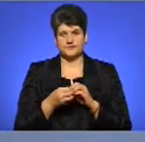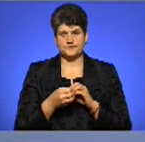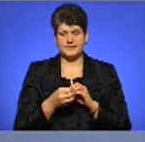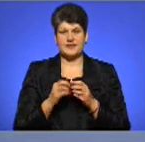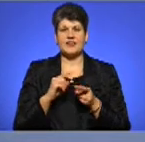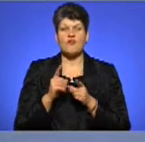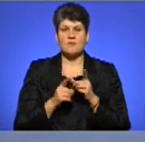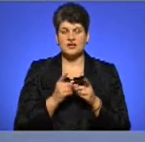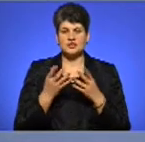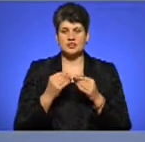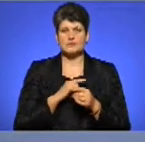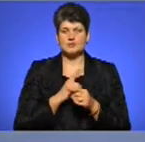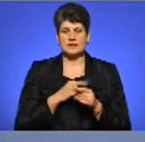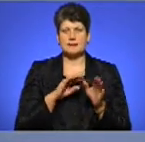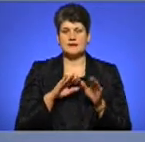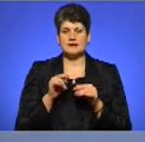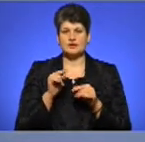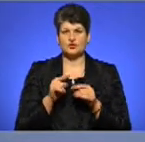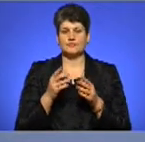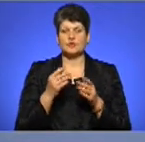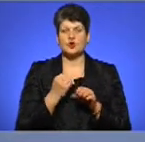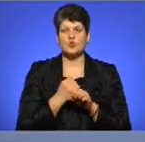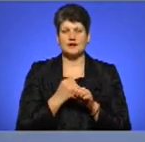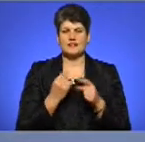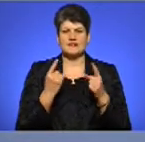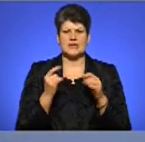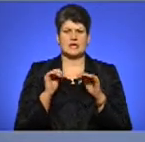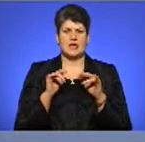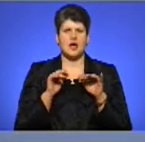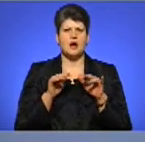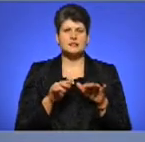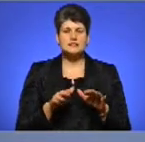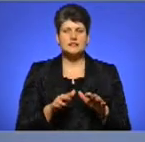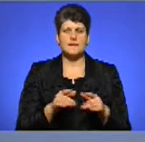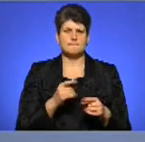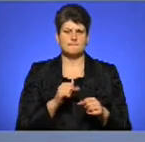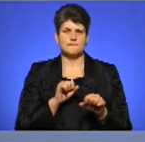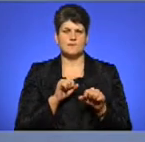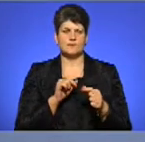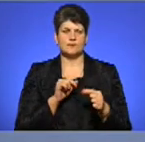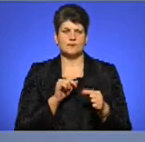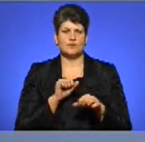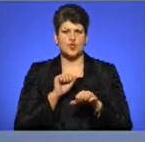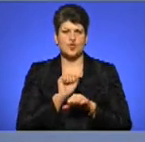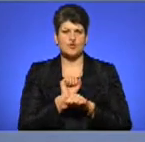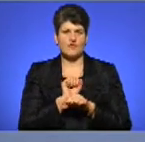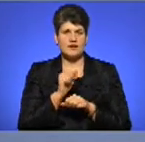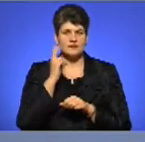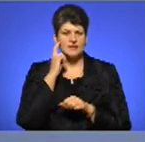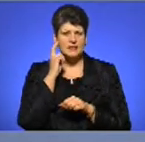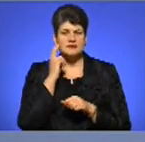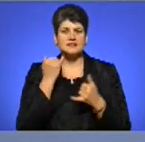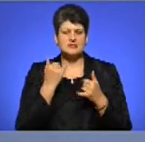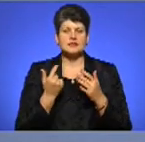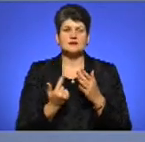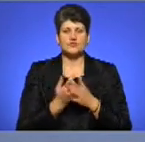навпаки, ще посилий, тому що після того, коли вони робили такі великі акції і блокували Київ, і зараз вони там будуть блокувати, я